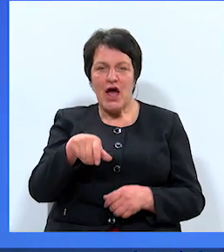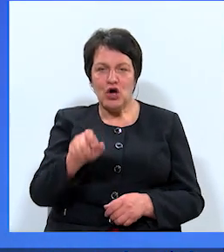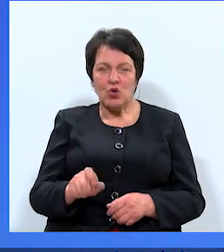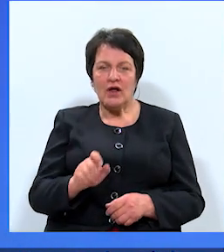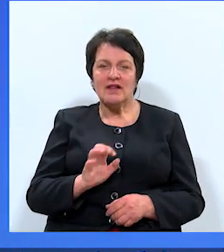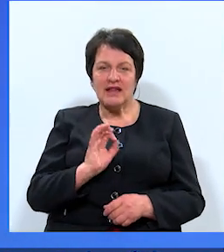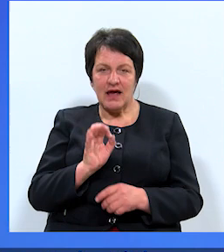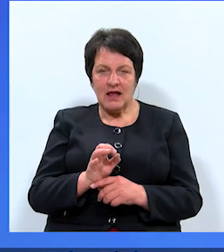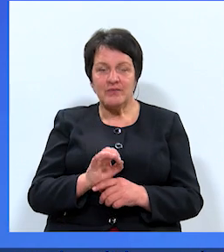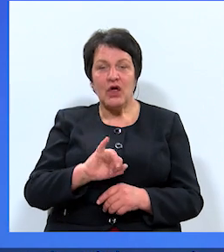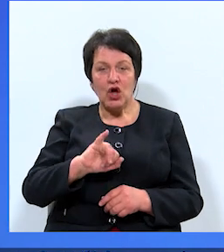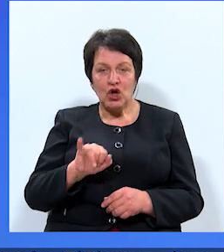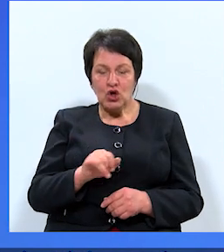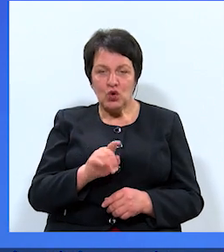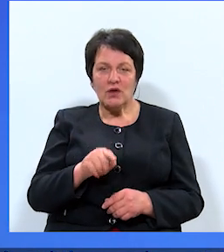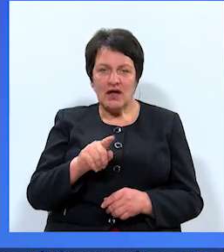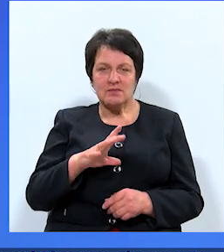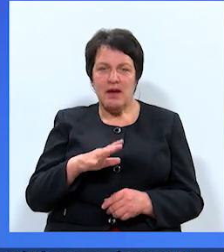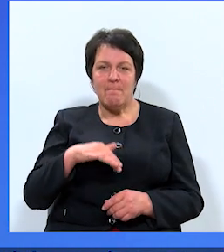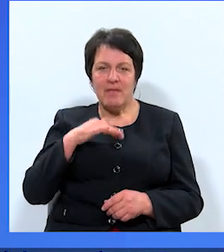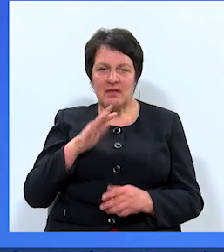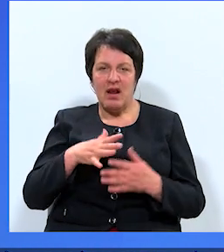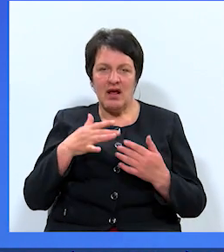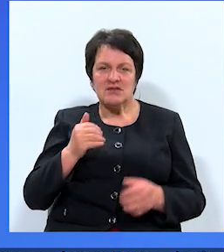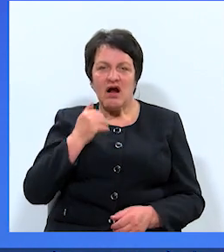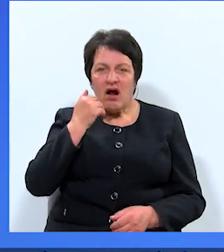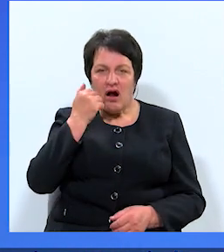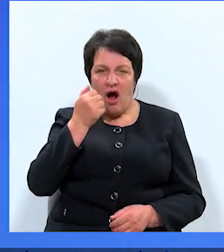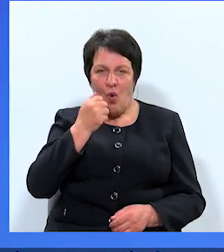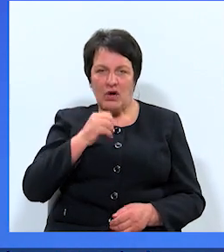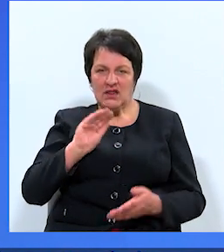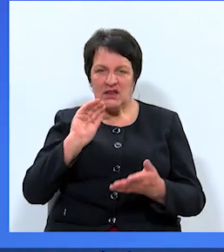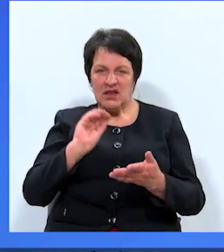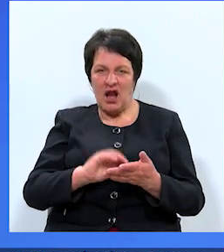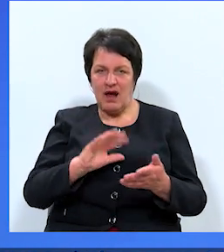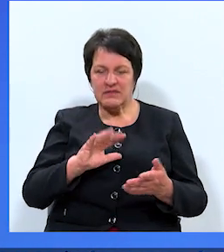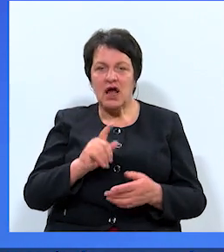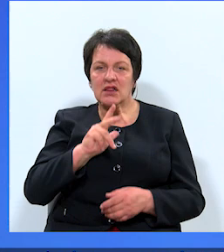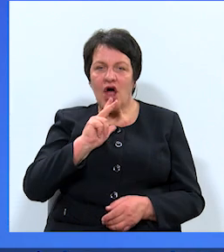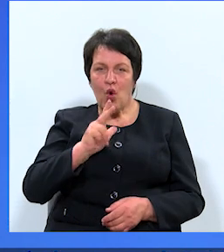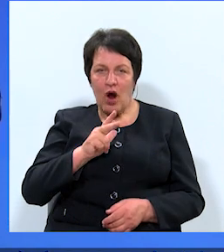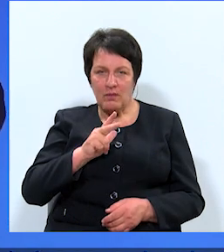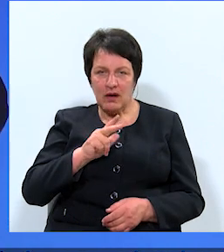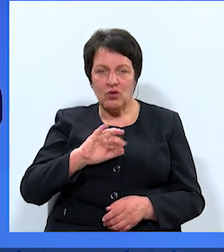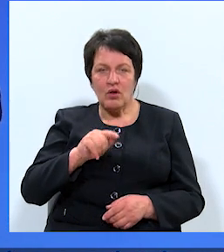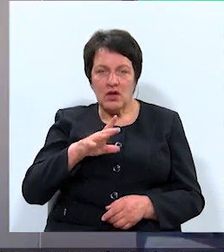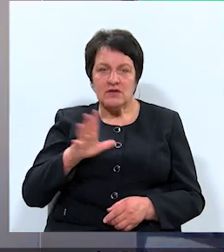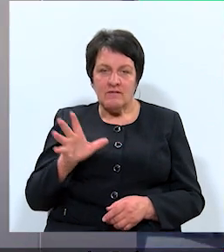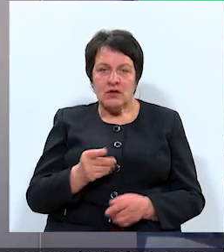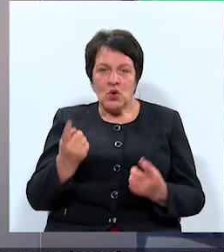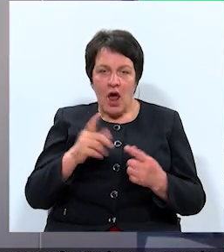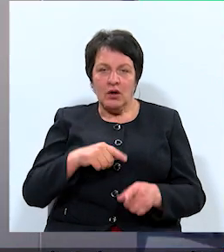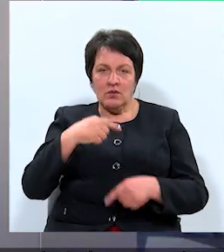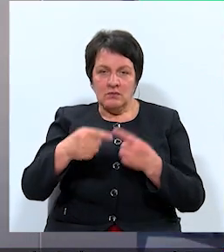teiktā. Jo, principā, es uzskatu, ka tas ir bijis pietiekami liels kauna traipas Daugavpilī. Jo tas gāja visu laiku ar